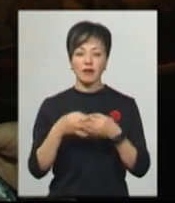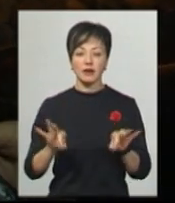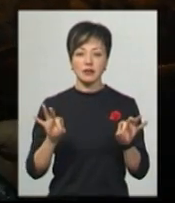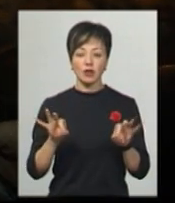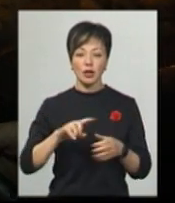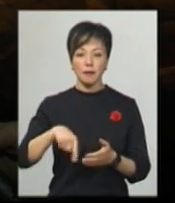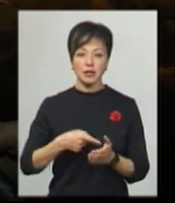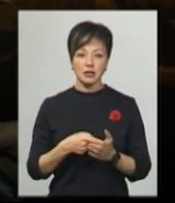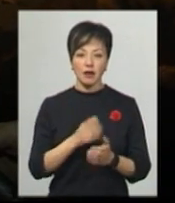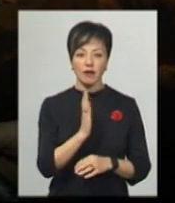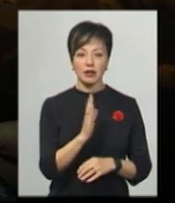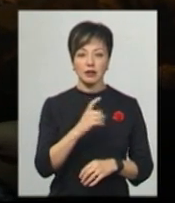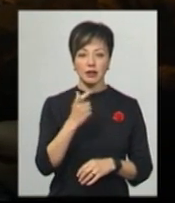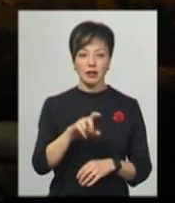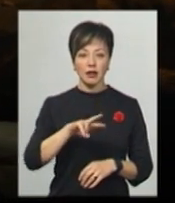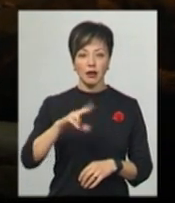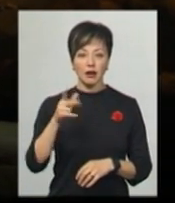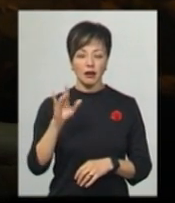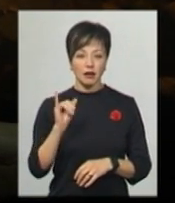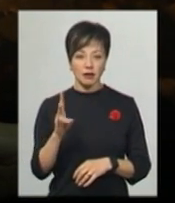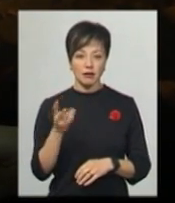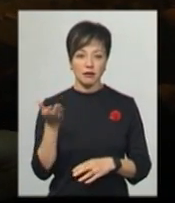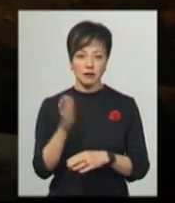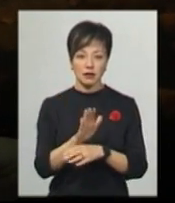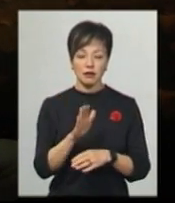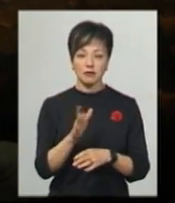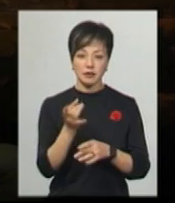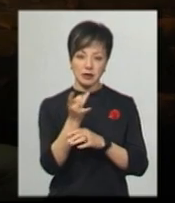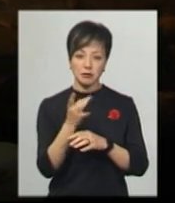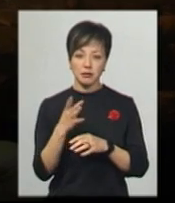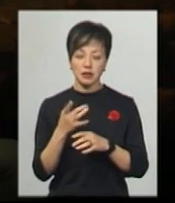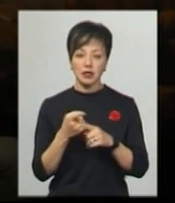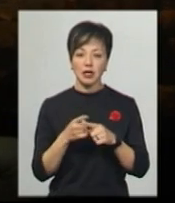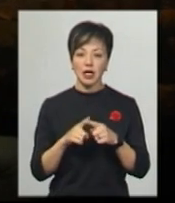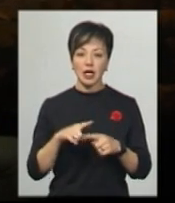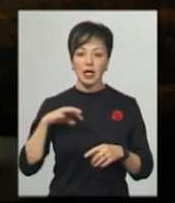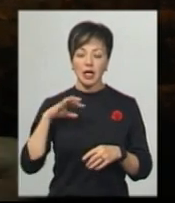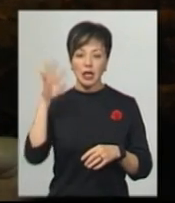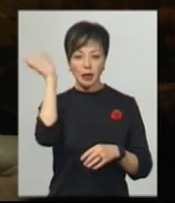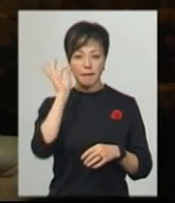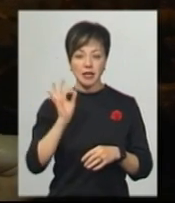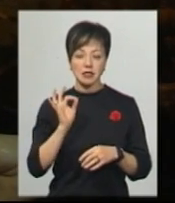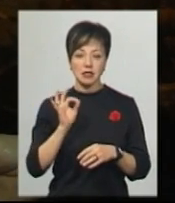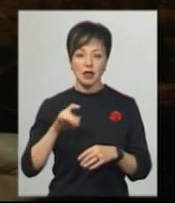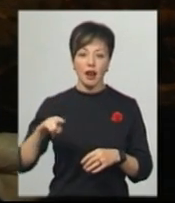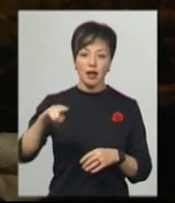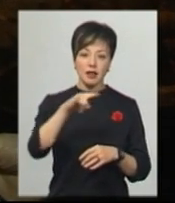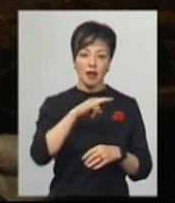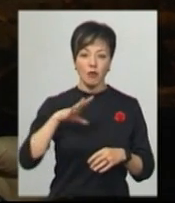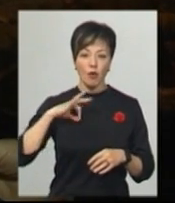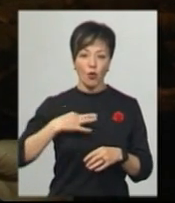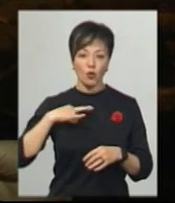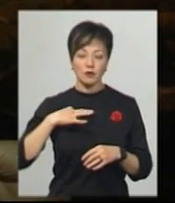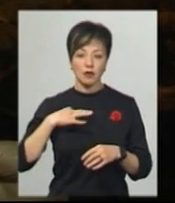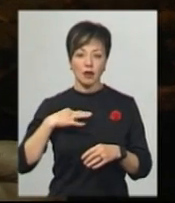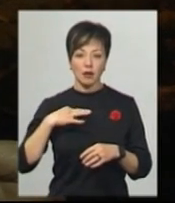Єлькін отримав наказ збити німецький літак, який вів розвідку над містом проскурів. Він підняв свій літак